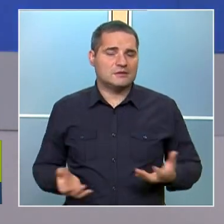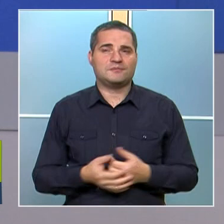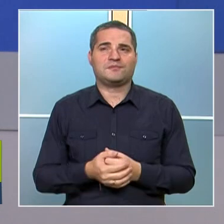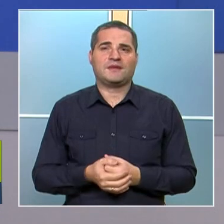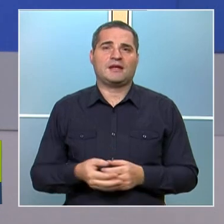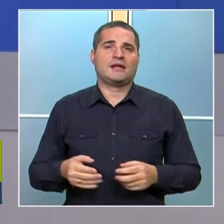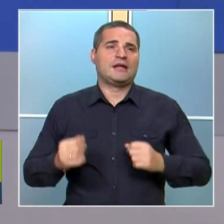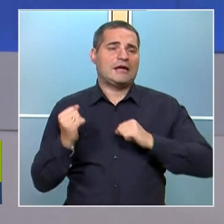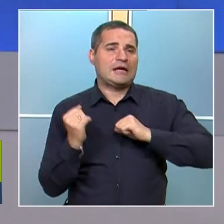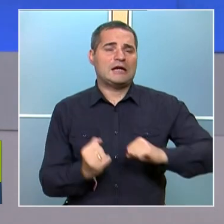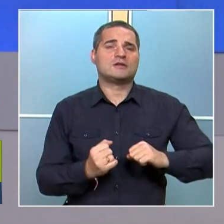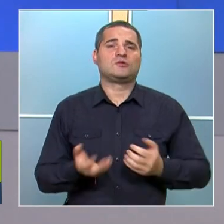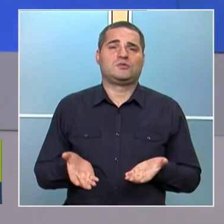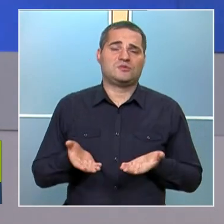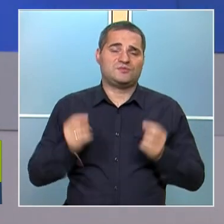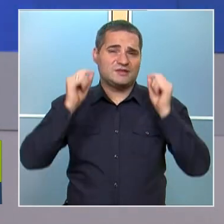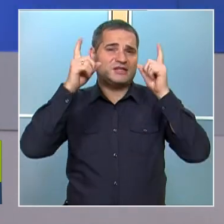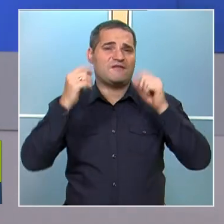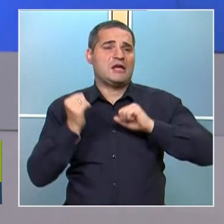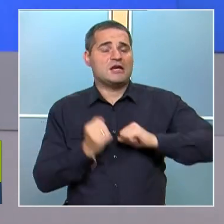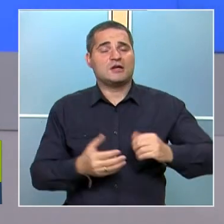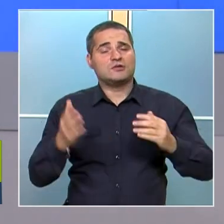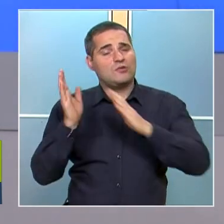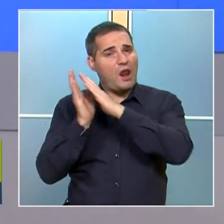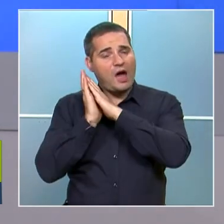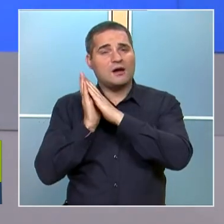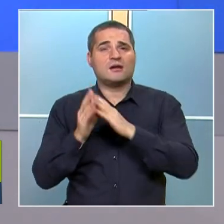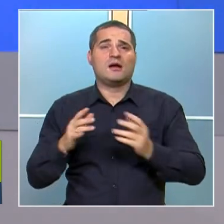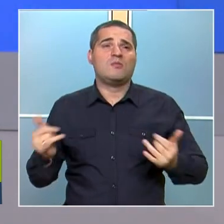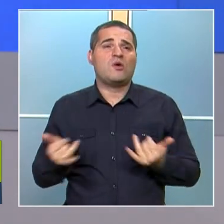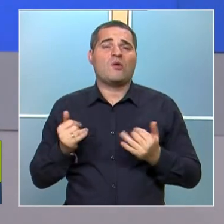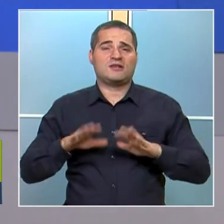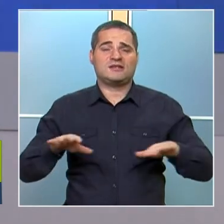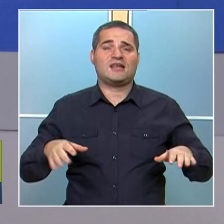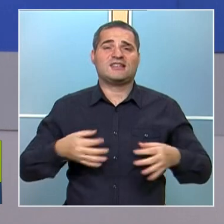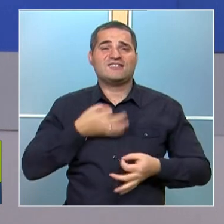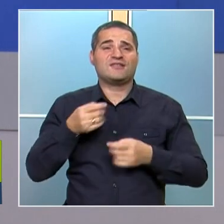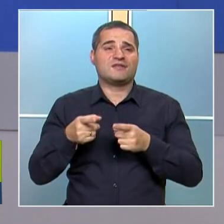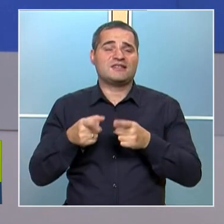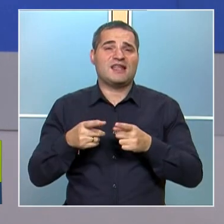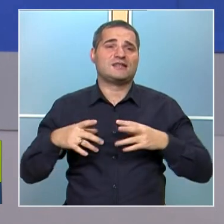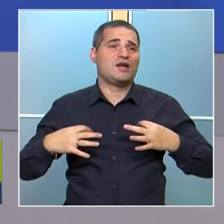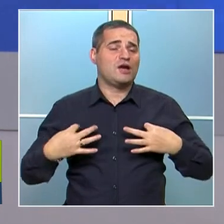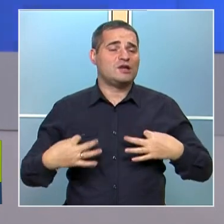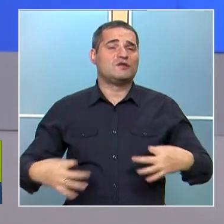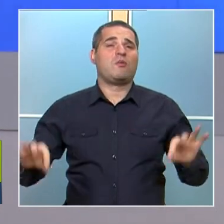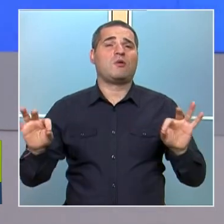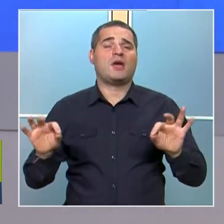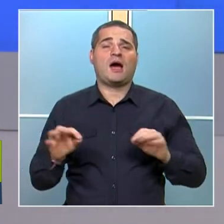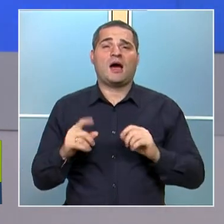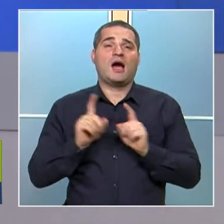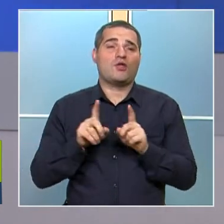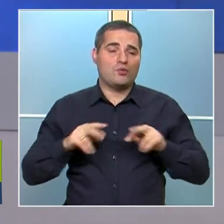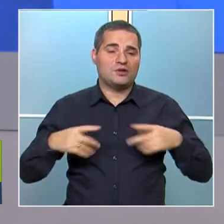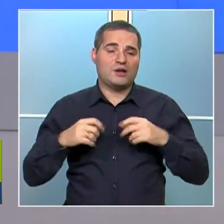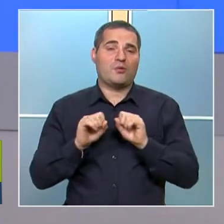късното ставане, късното лягане. Децата много лесно свикват с тази свободия, която ние като родители